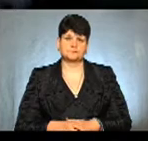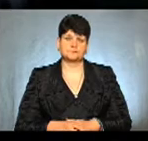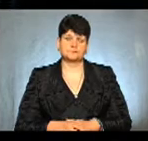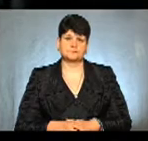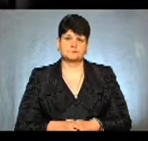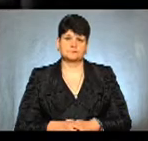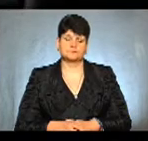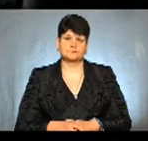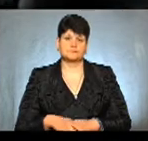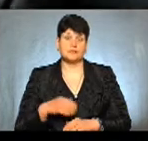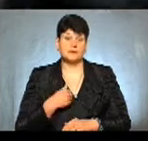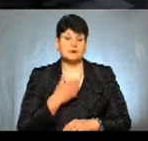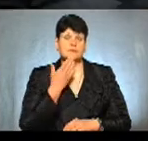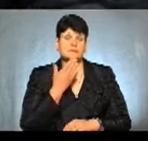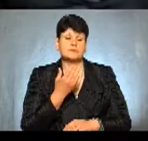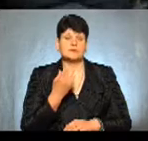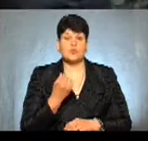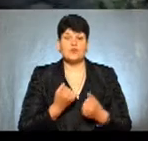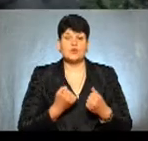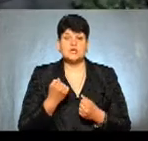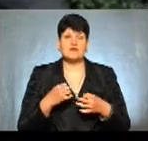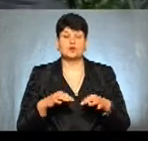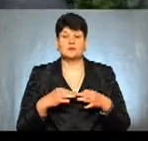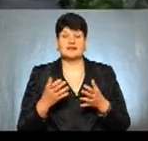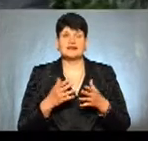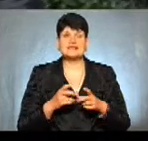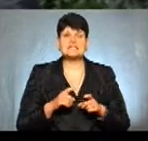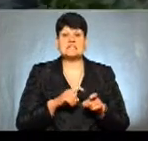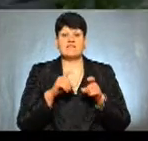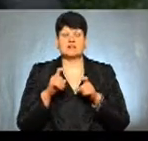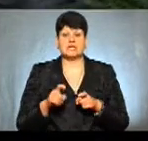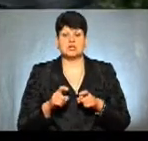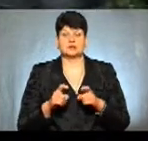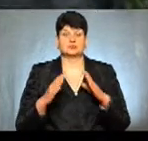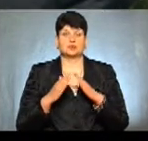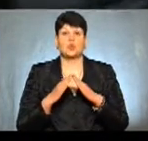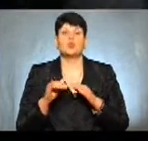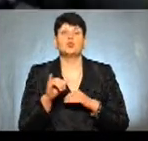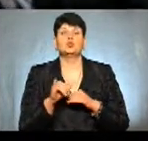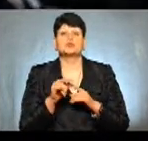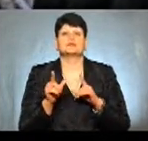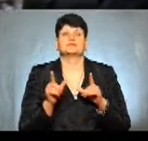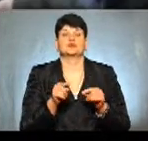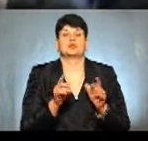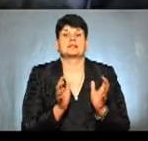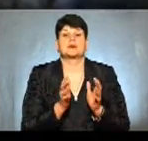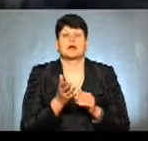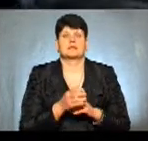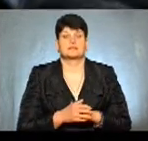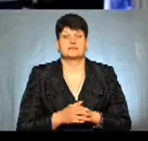Ми поцікавилися у водія автомобіля, на який завантажили конструкцію, куди везуть її на зберігання.